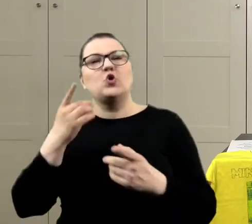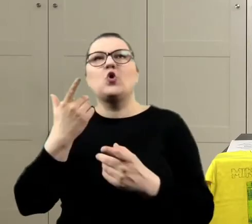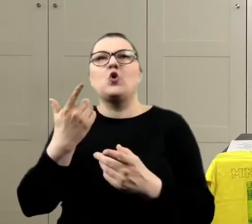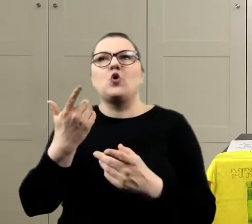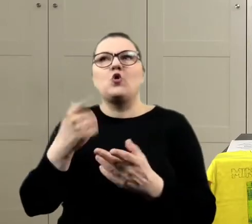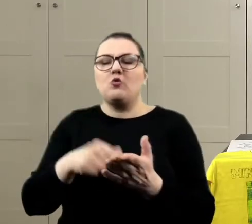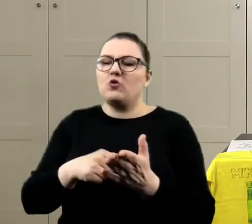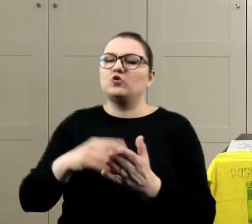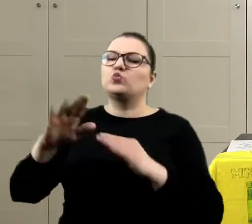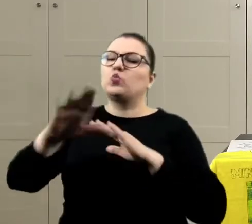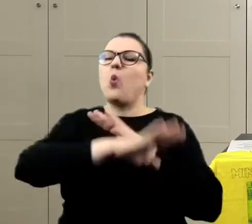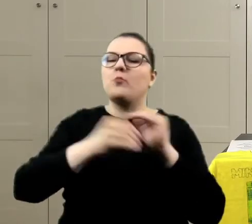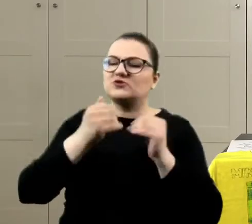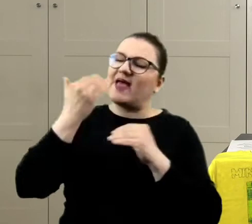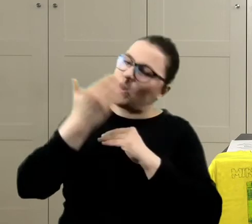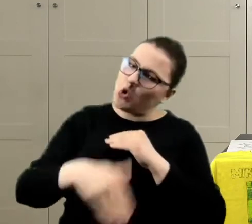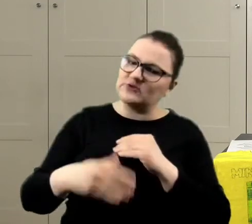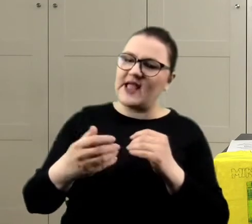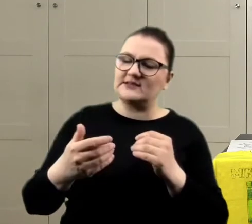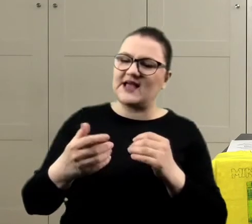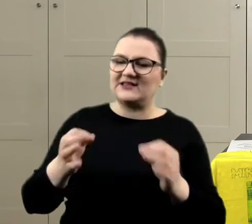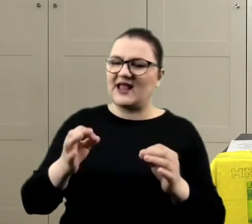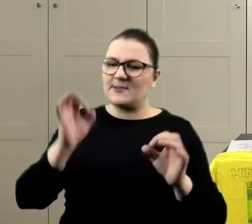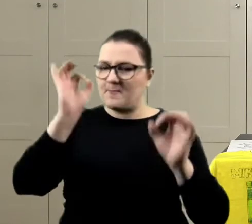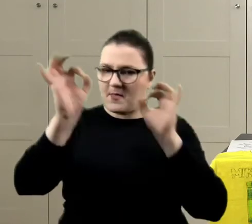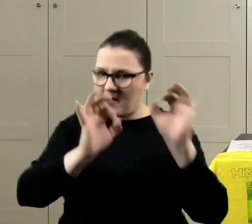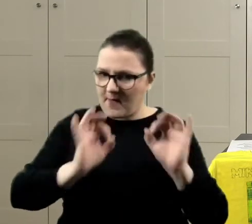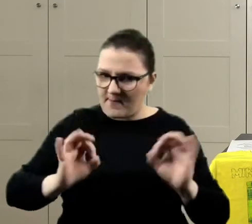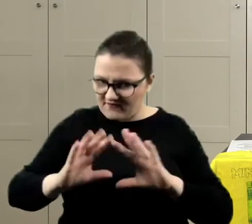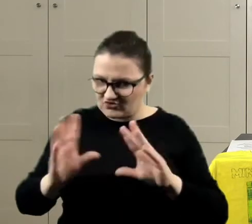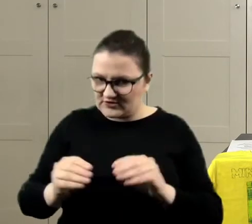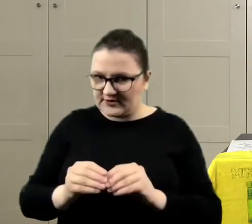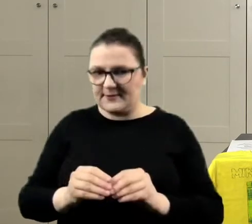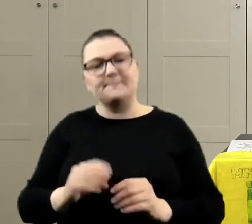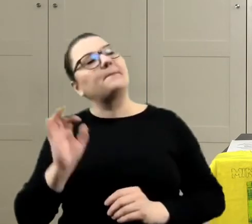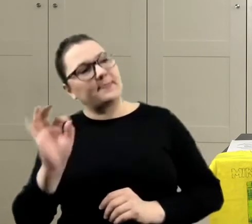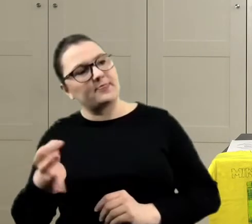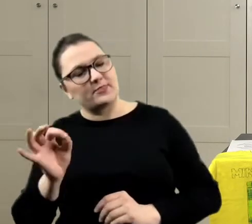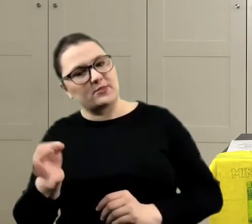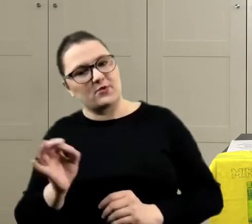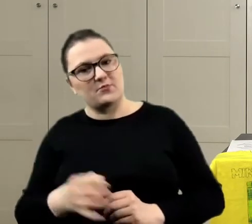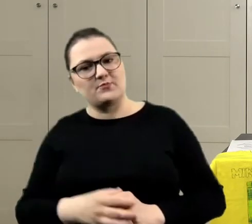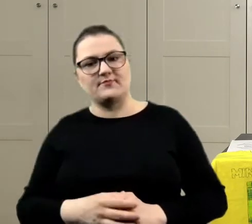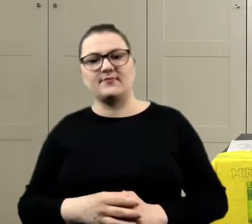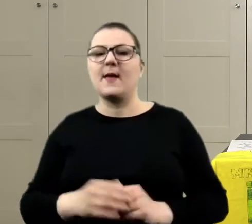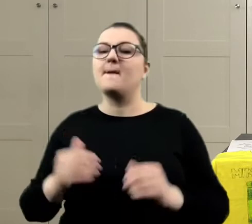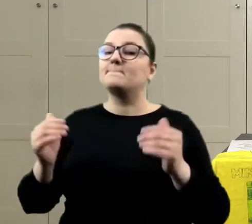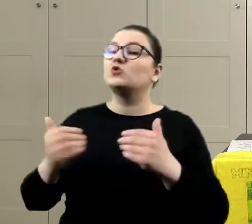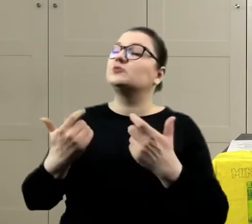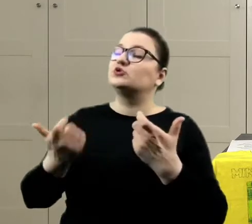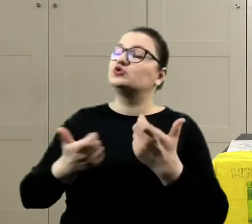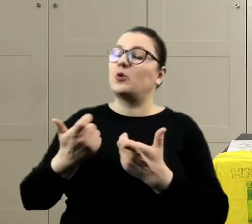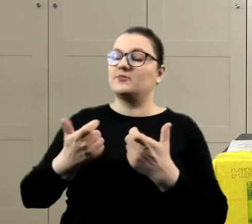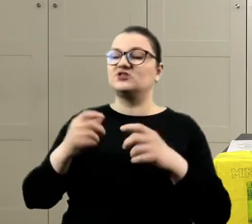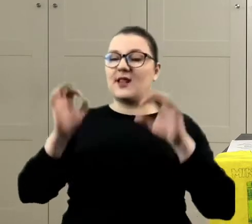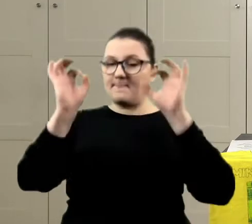tło zostawimy na koniec, a teraz zrobimy wszystkie plamki. Dobrze. Możemy zrobić plamki, też na